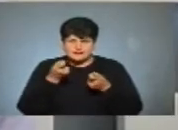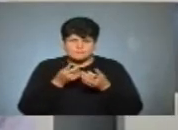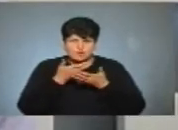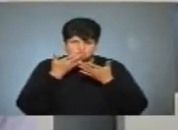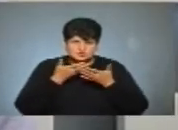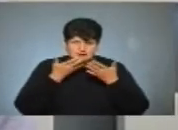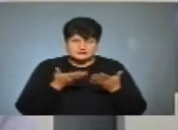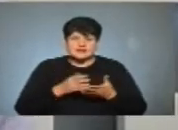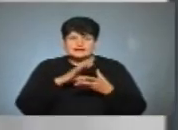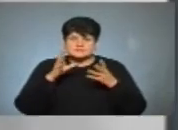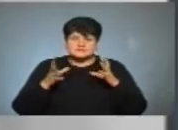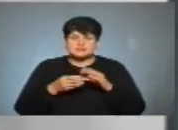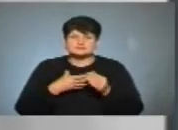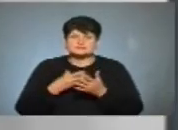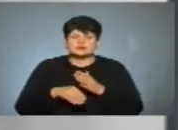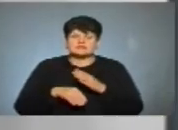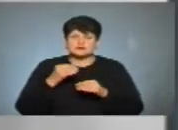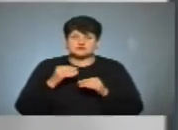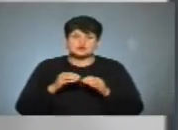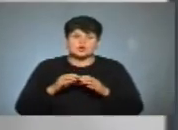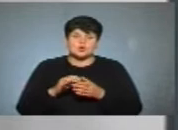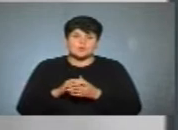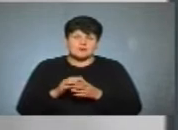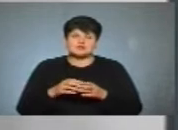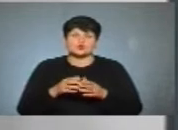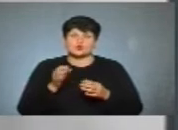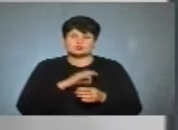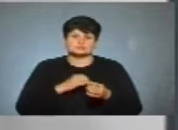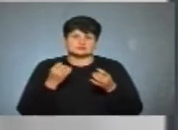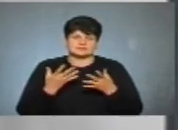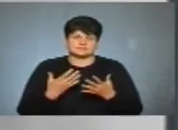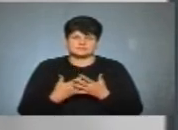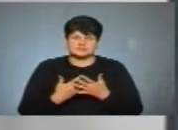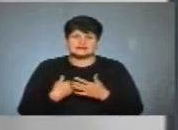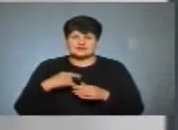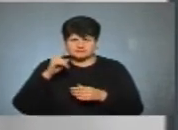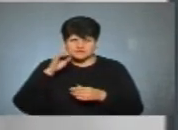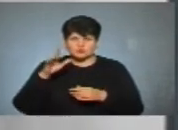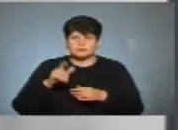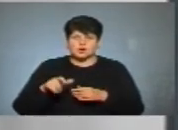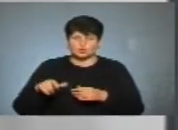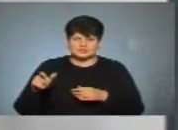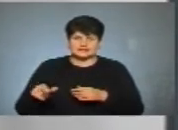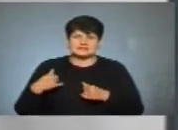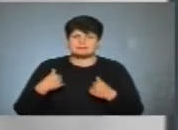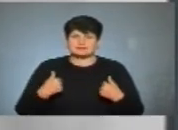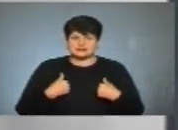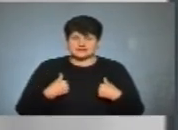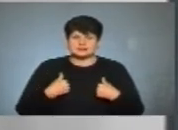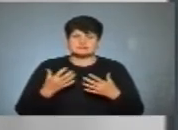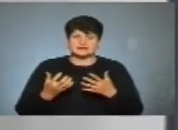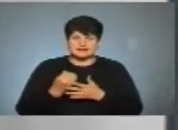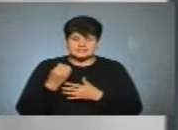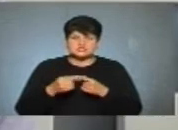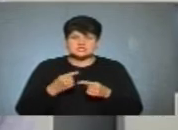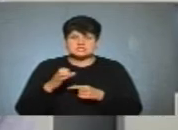загалом в своїй виборчій кампанії я користуюся дуже простим інструментом. Я достатньо відома людина, і мені вдається